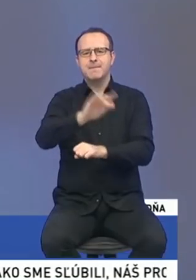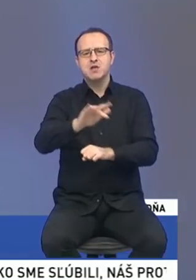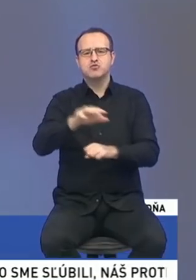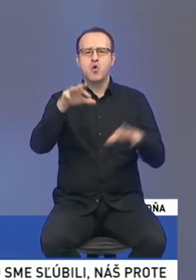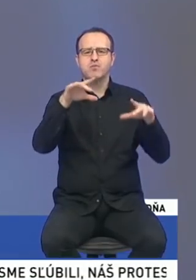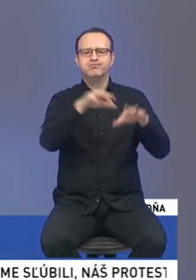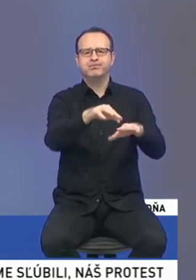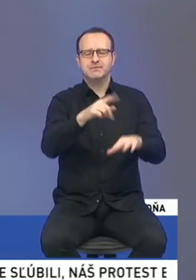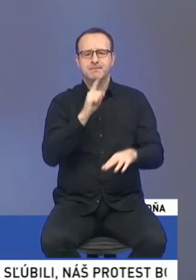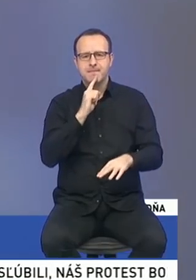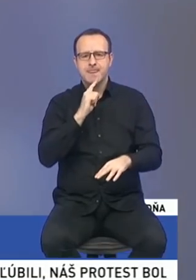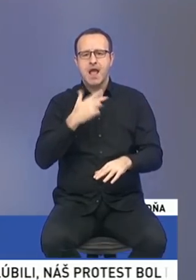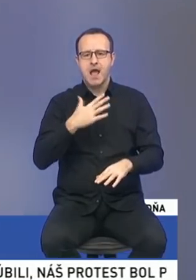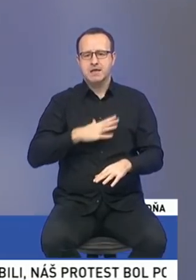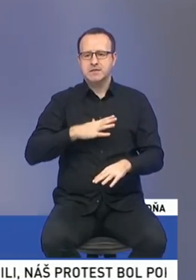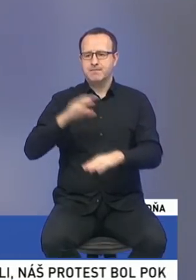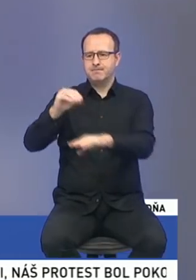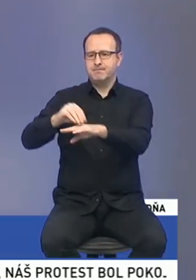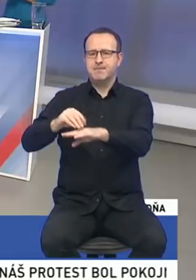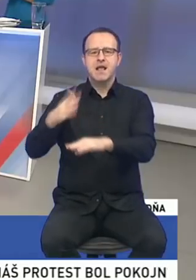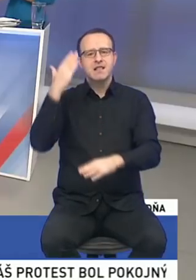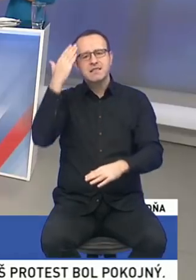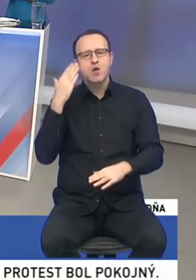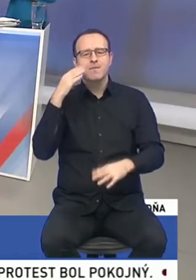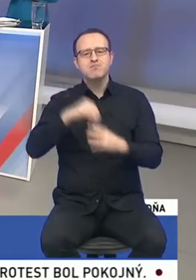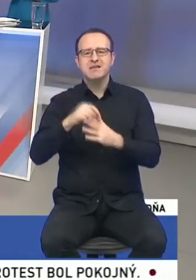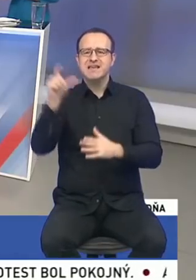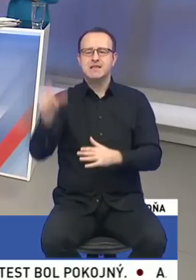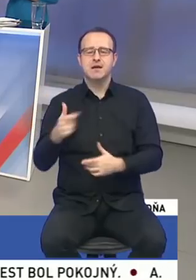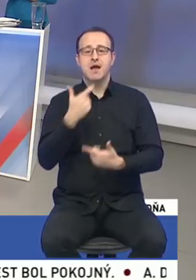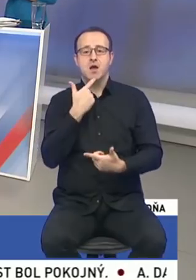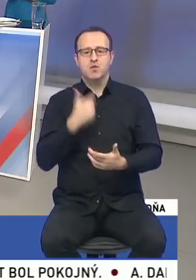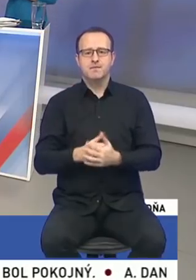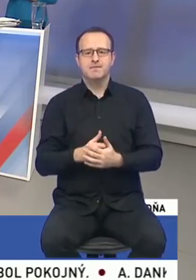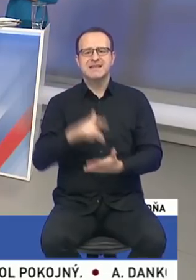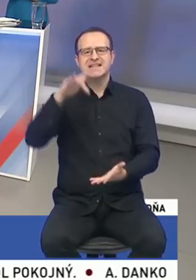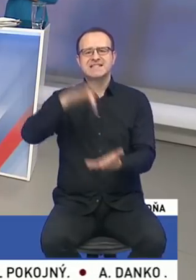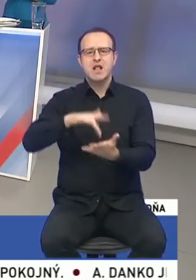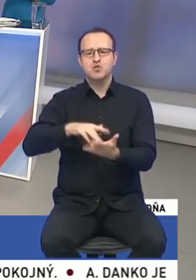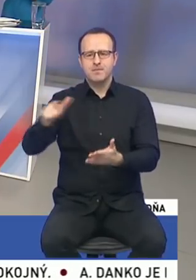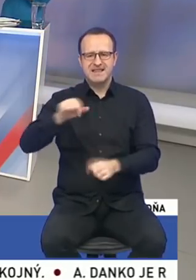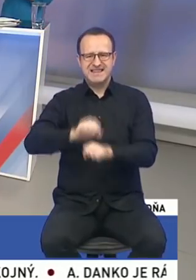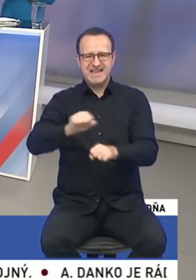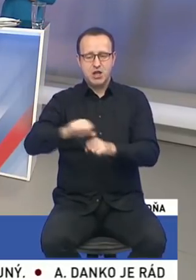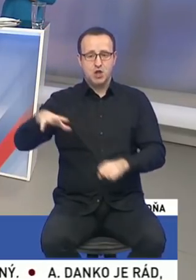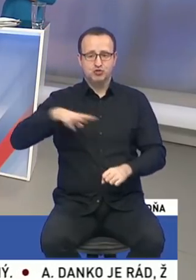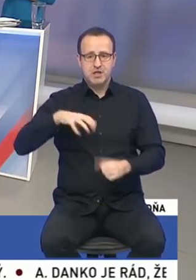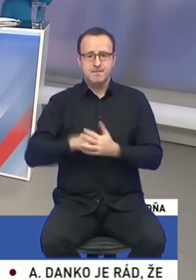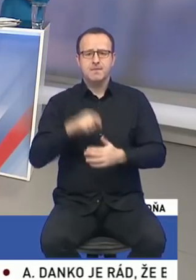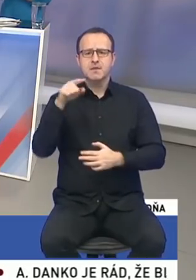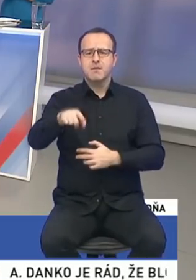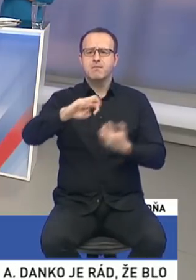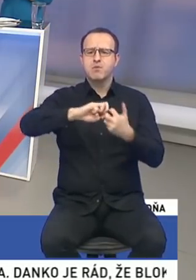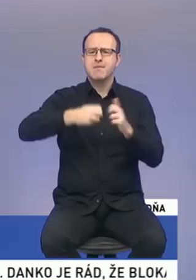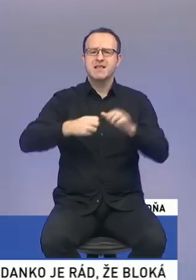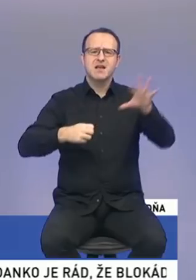spýtať aj na tie nájomné byty, ktoré ste povedali. Čiže je to na vás? Čo sa týka týchto centier pre tieto ženy, tak ja túto problematiku vnímam